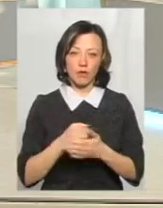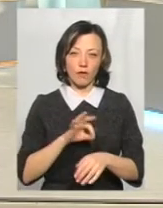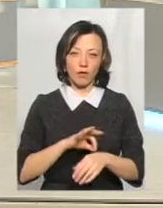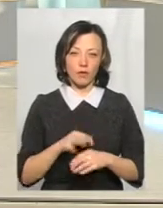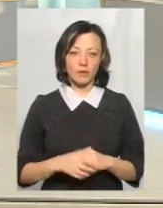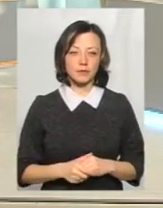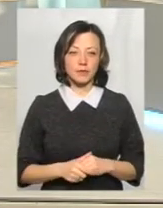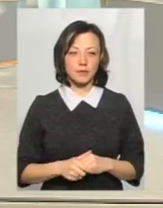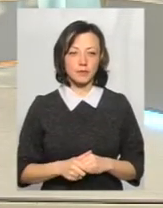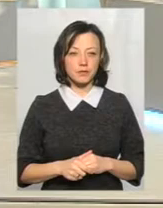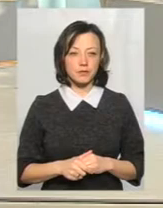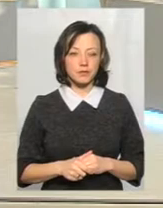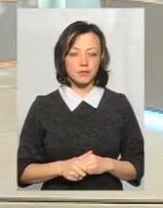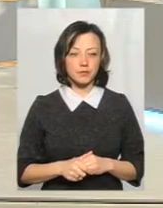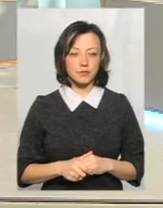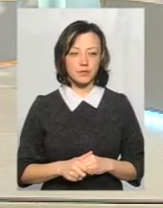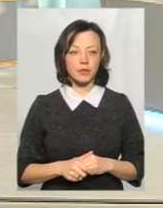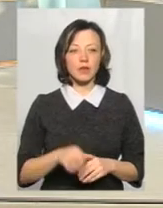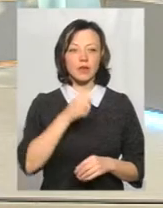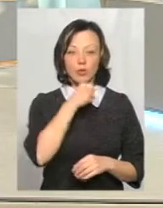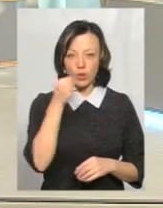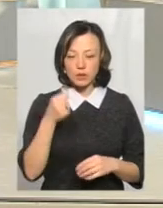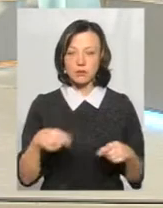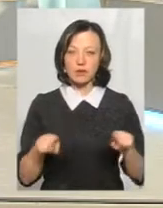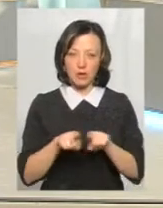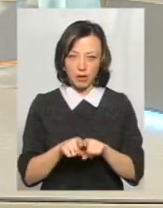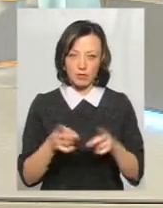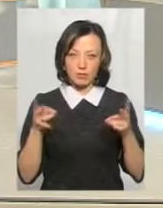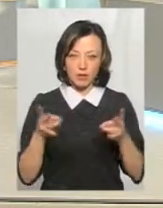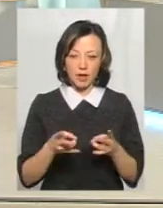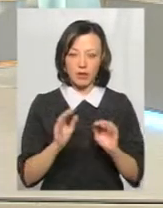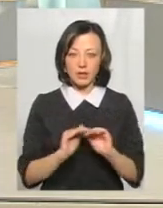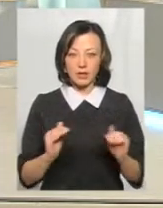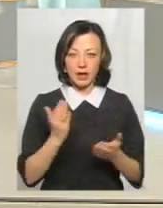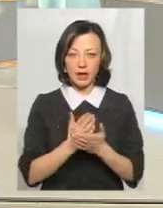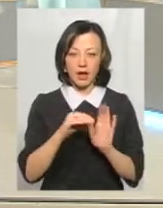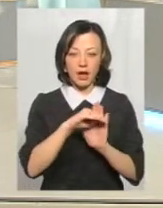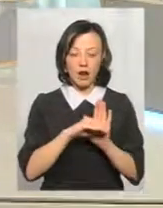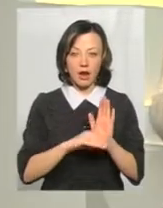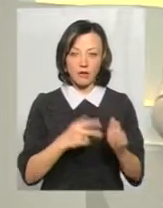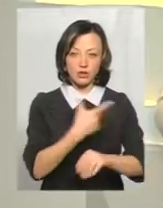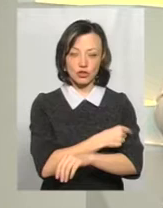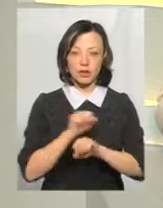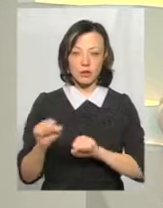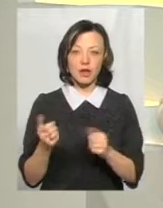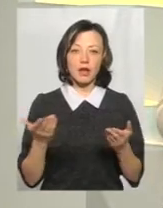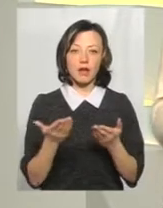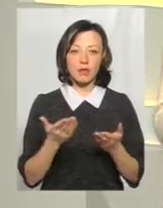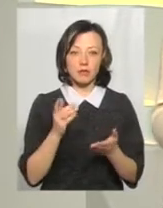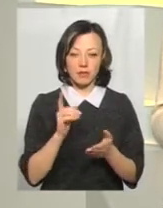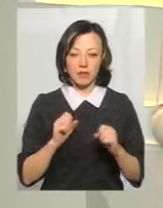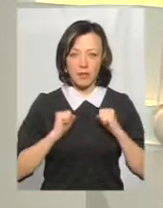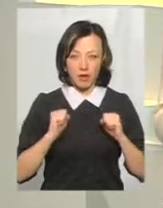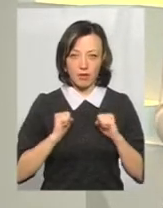Я хочу наголосити, дорослим також бажано, якщо просто у дітей є графік щеплень, яким там батьки